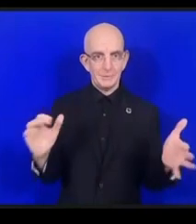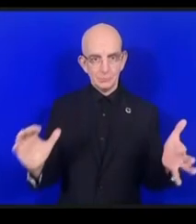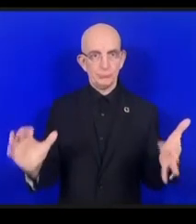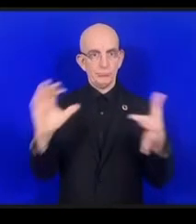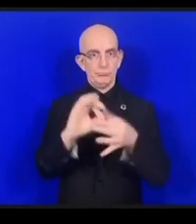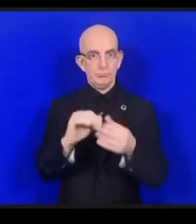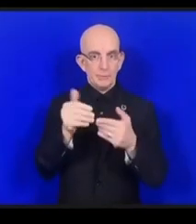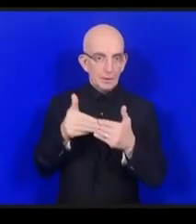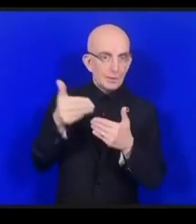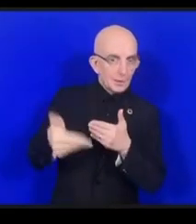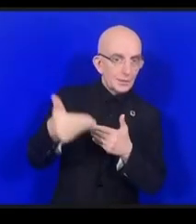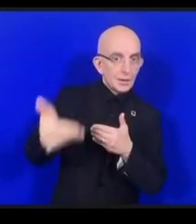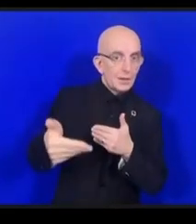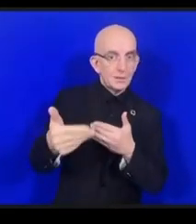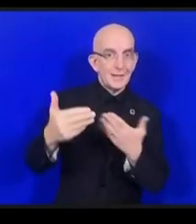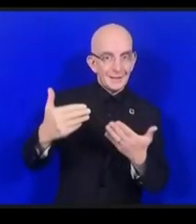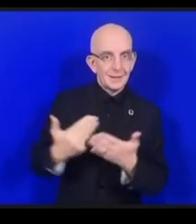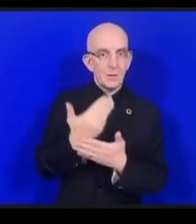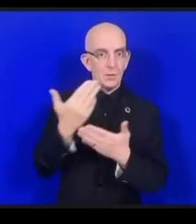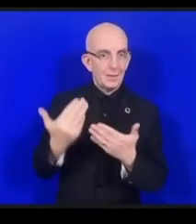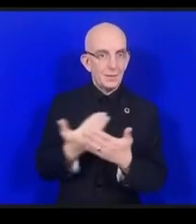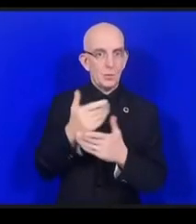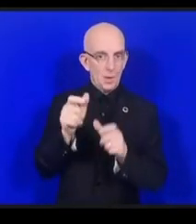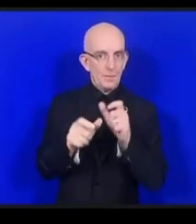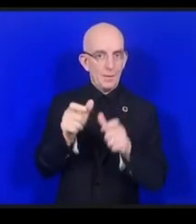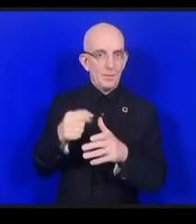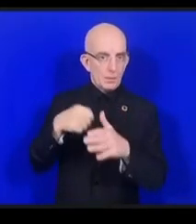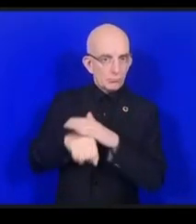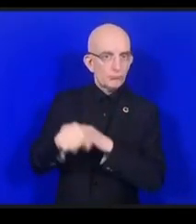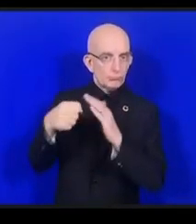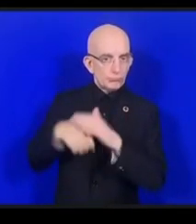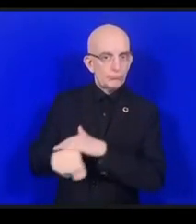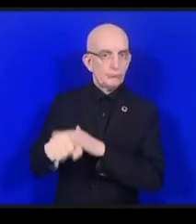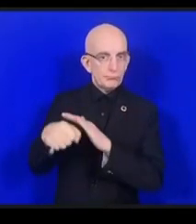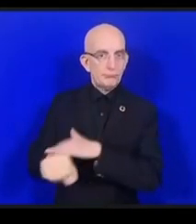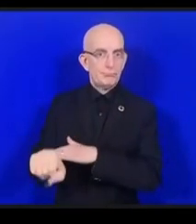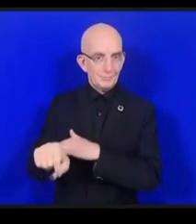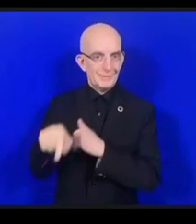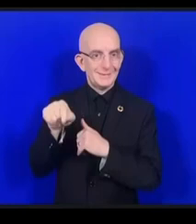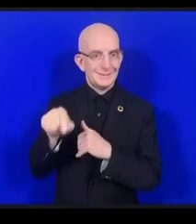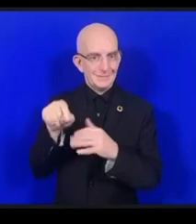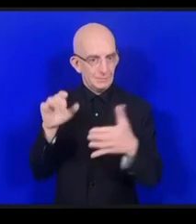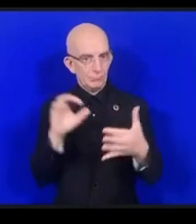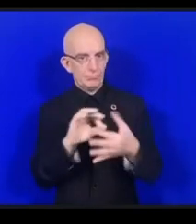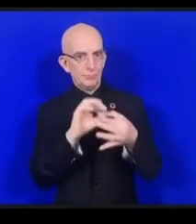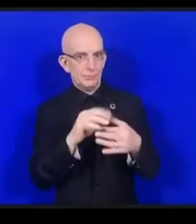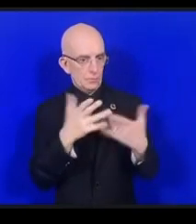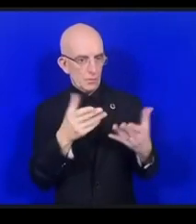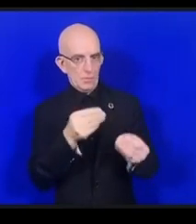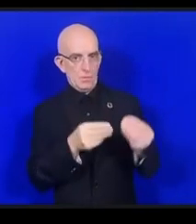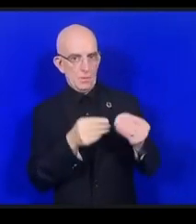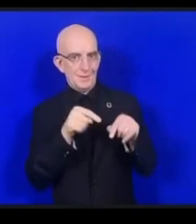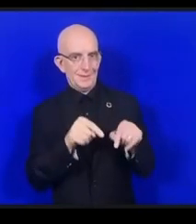qui va se pencher sur la question de l'Internet à l'avenir